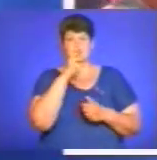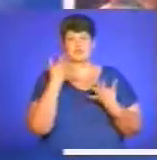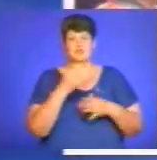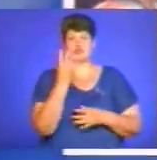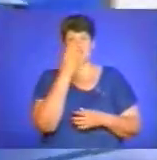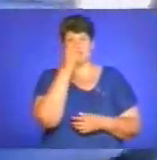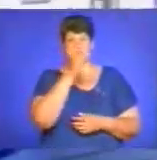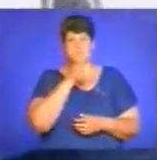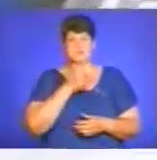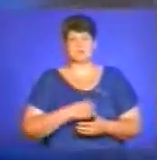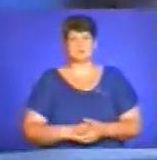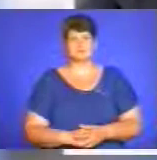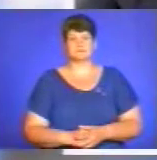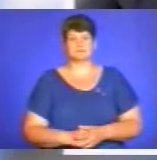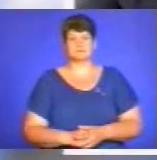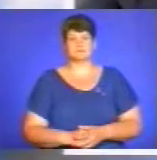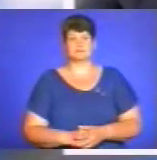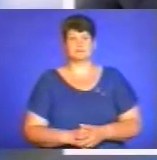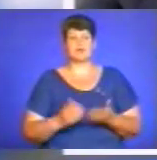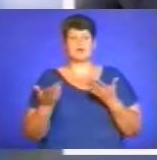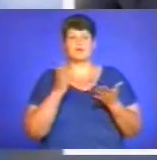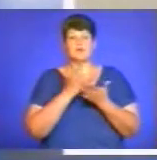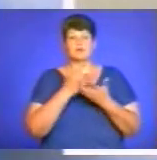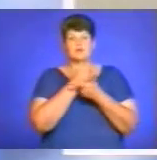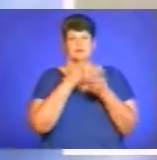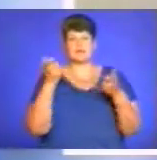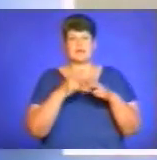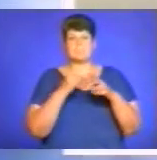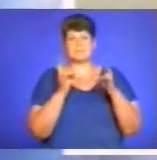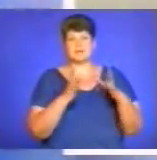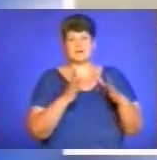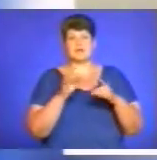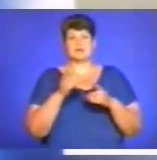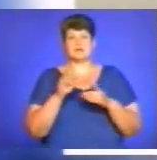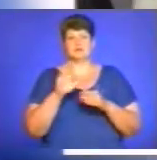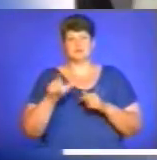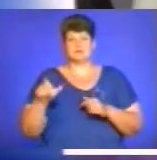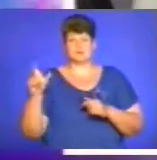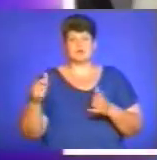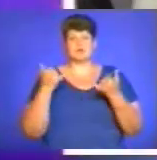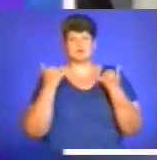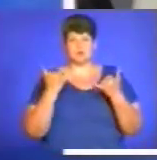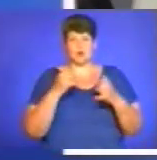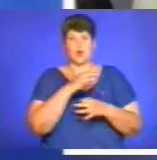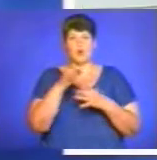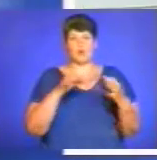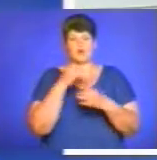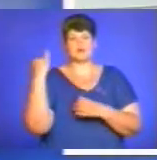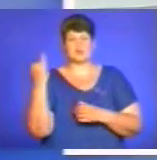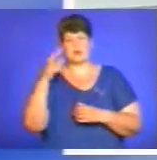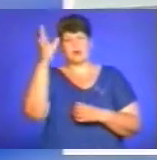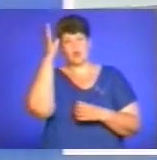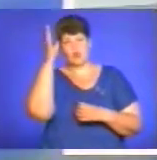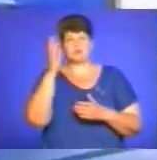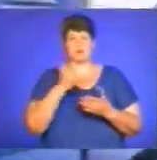чотири місяці. Якою має бути інформаційна безпека суспільства в сучасних реаліях, обговорювали історики, науковці та